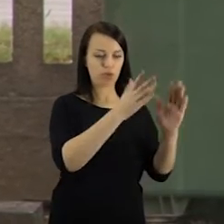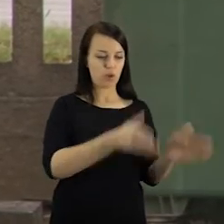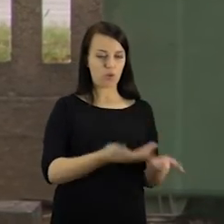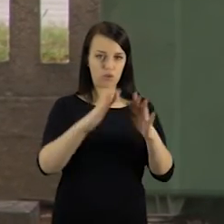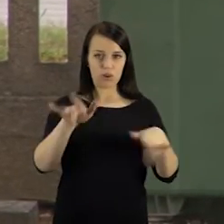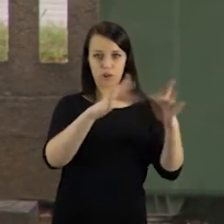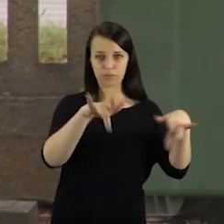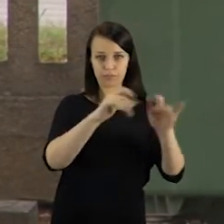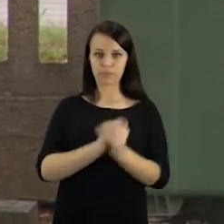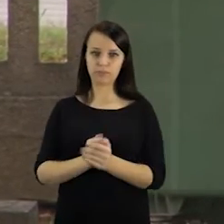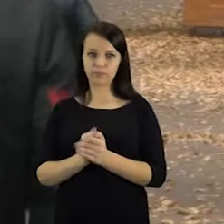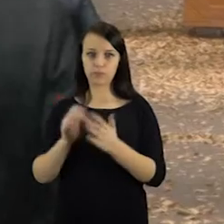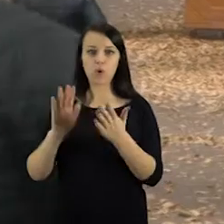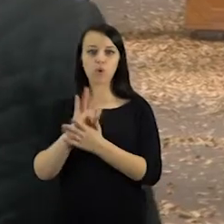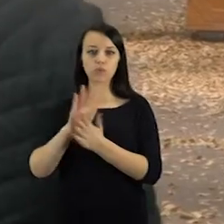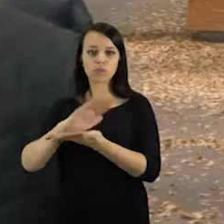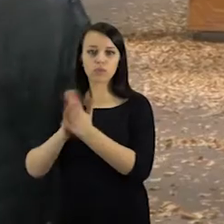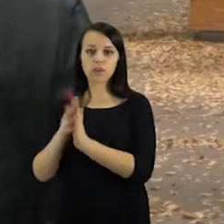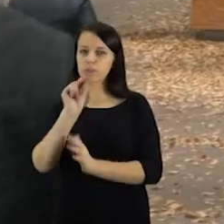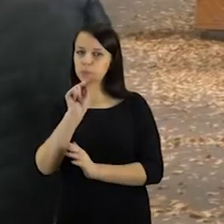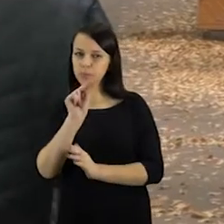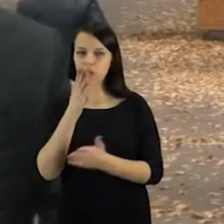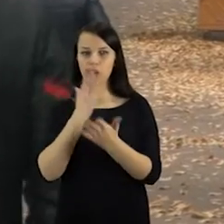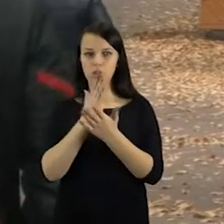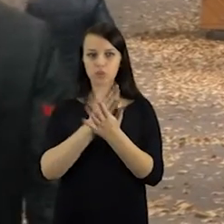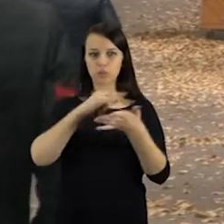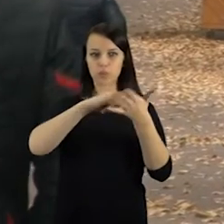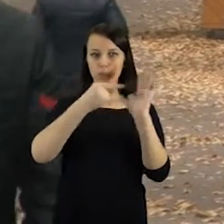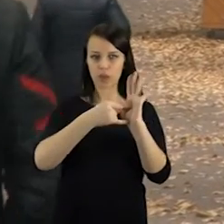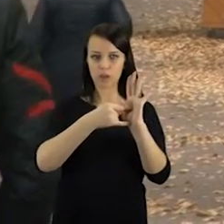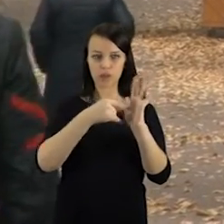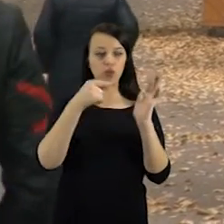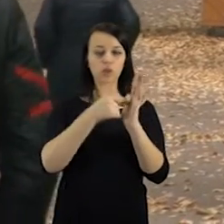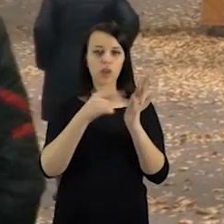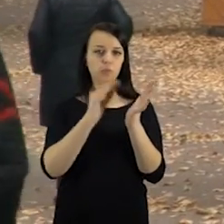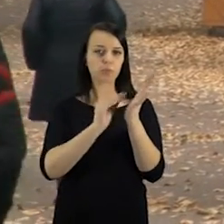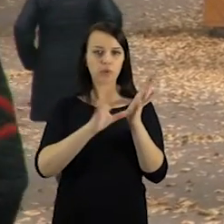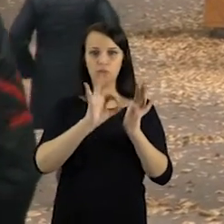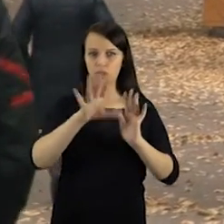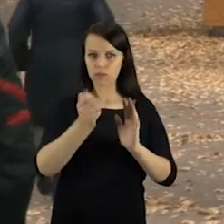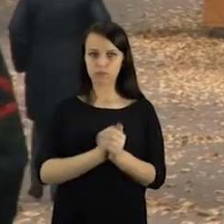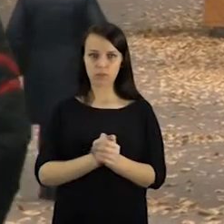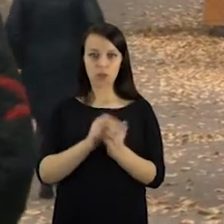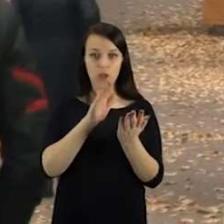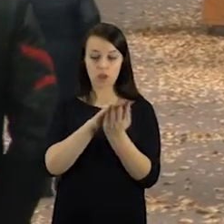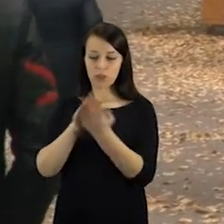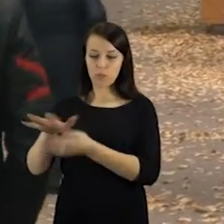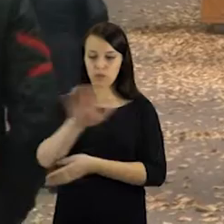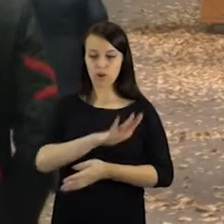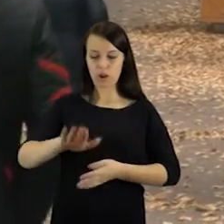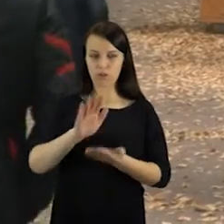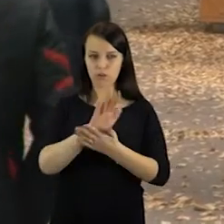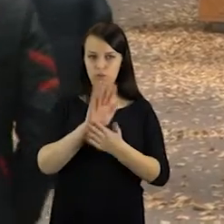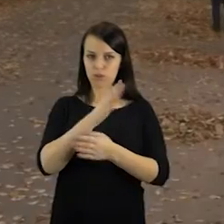Šiūlių regionų atliekų tvarkymo centras informuoja, kad pagal valstybinio atliekų tvarkymo plano reikalavimus atliekų rušėvimas būtinas ir kapinių